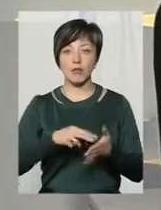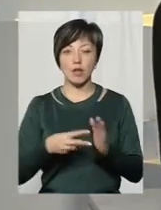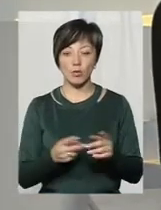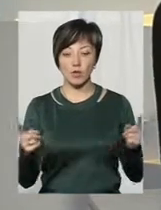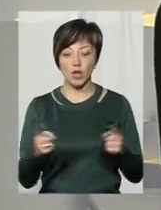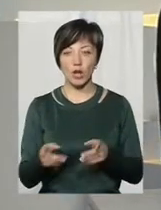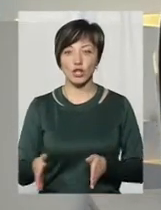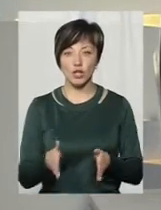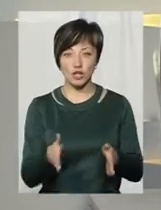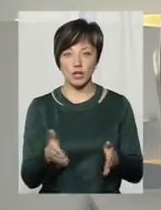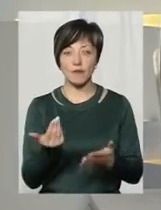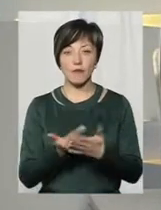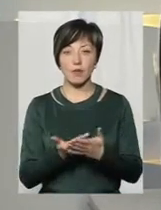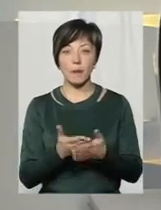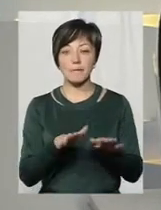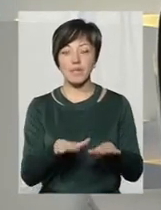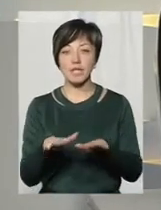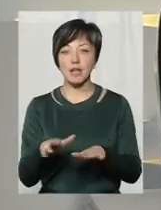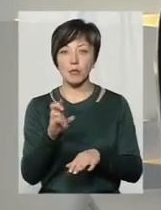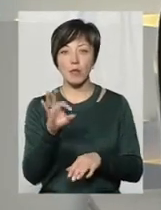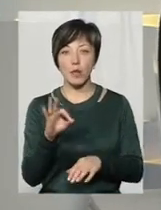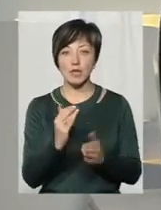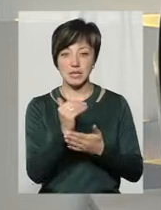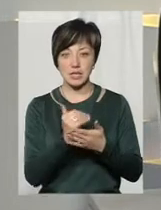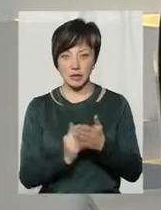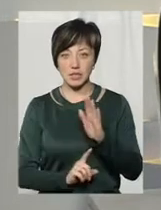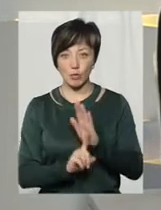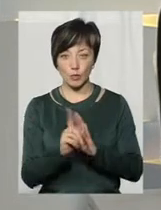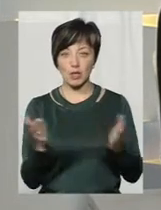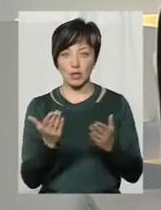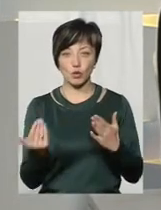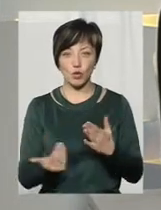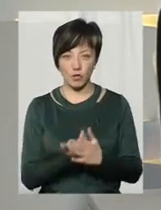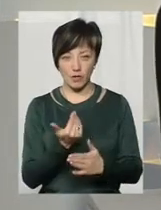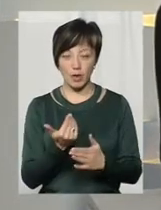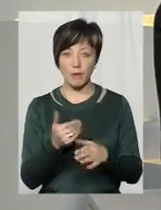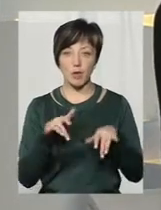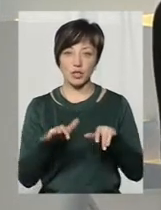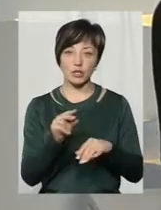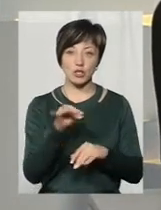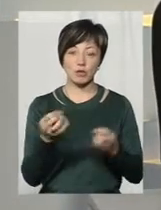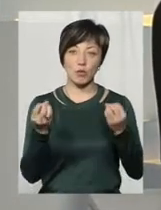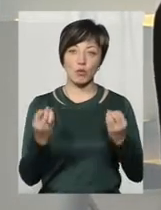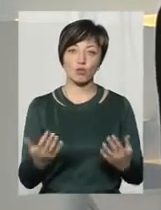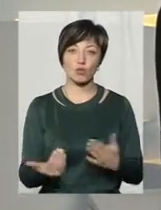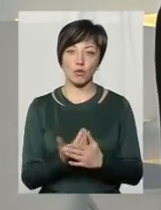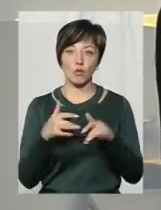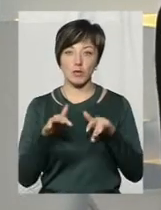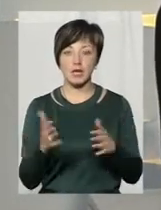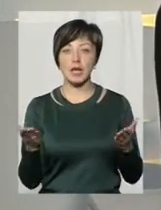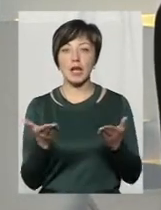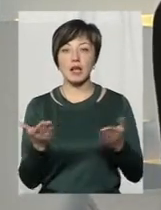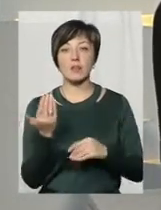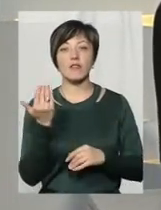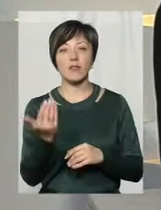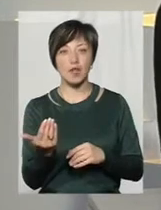ділянку річки. От в місцевій біосистемі ж, напевно, запустяться якісь нові біопроцеси, чи просто якісь нові процеси. От які б